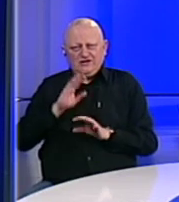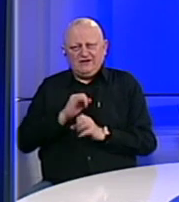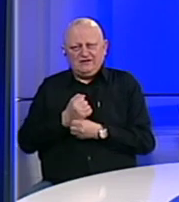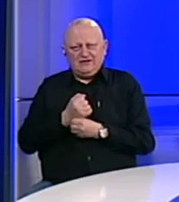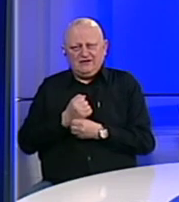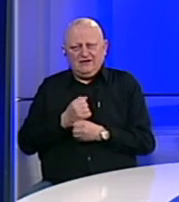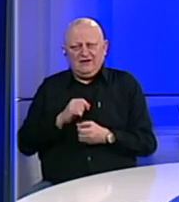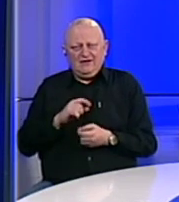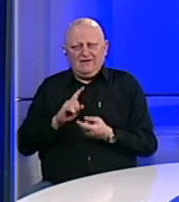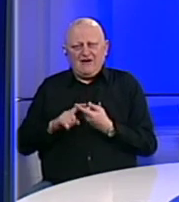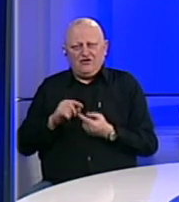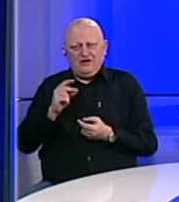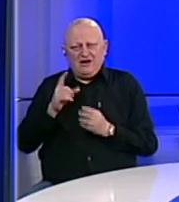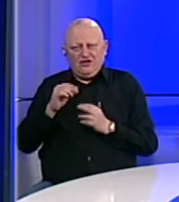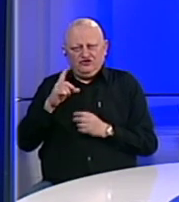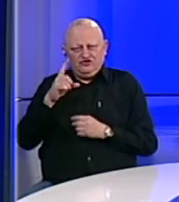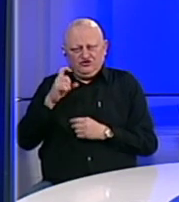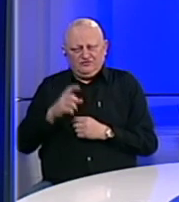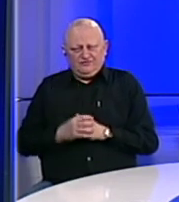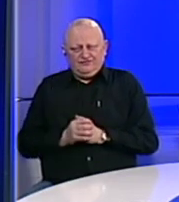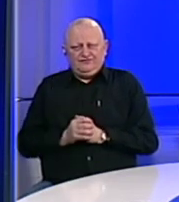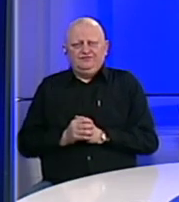Hercegovine, Fahrudin Radončić.